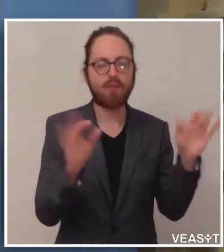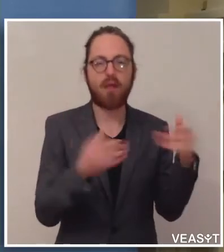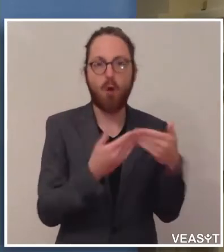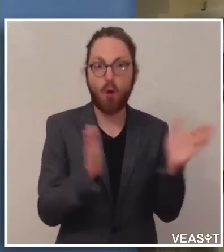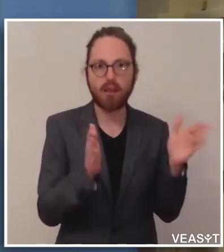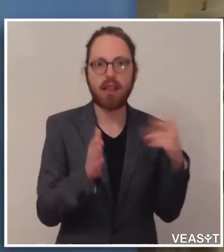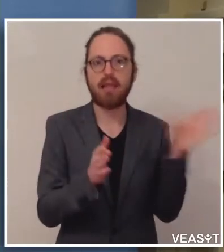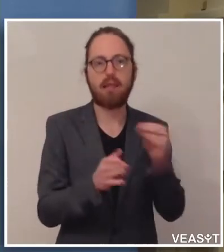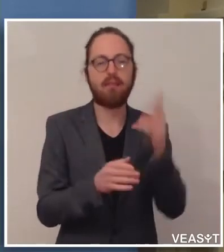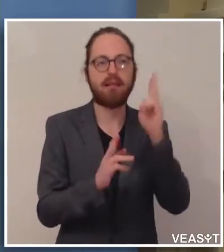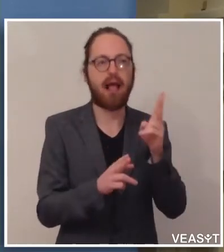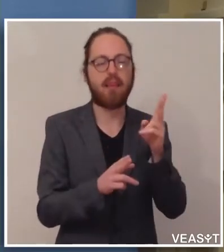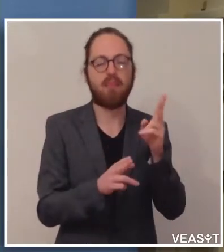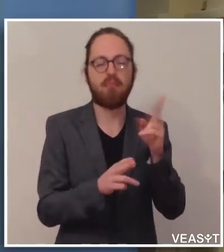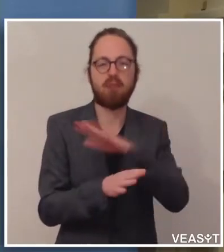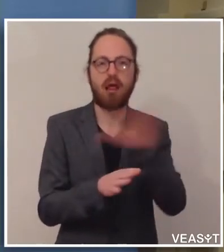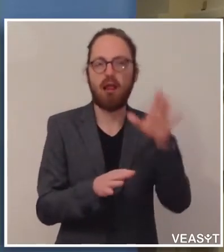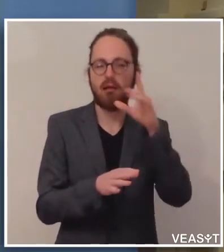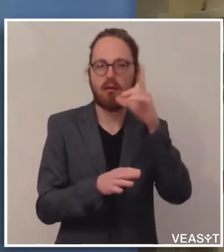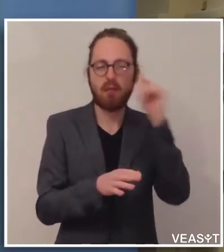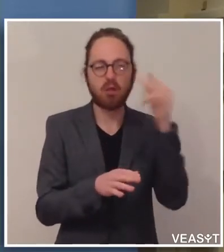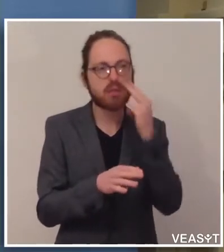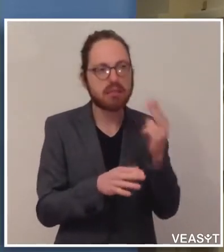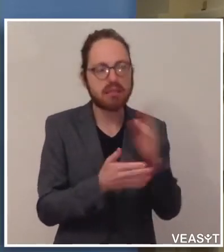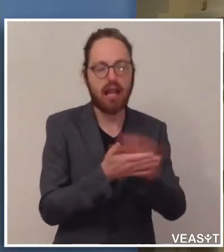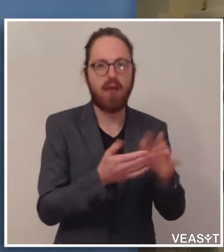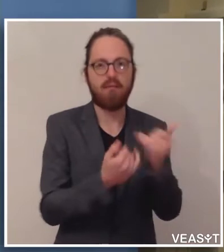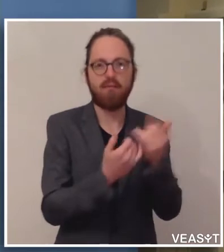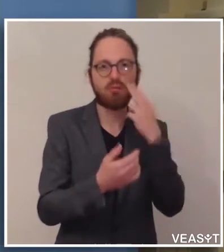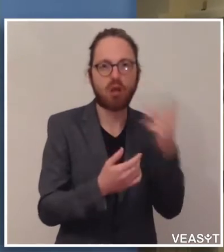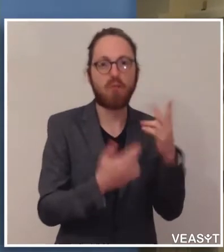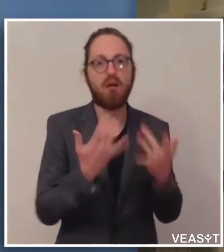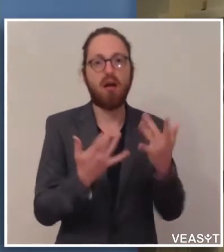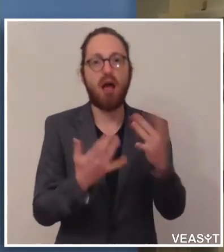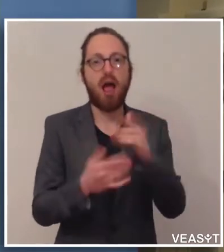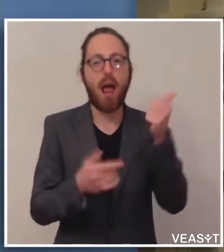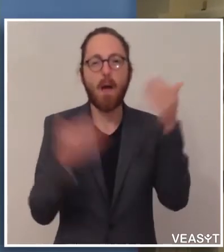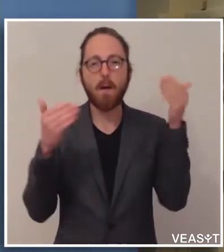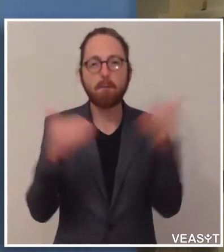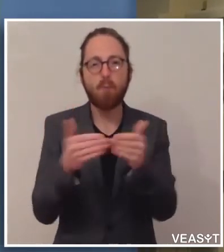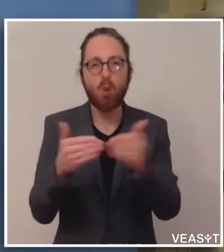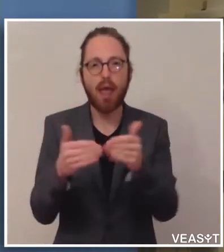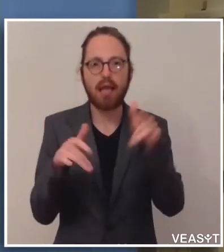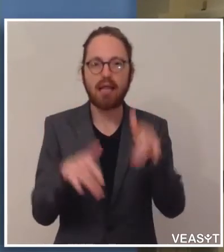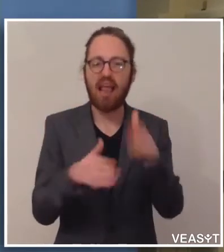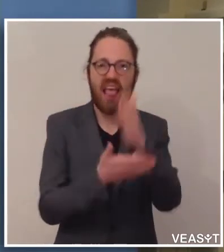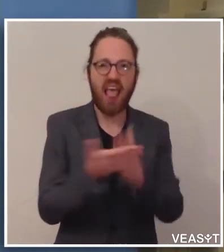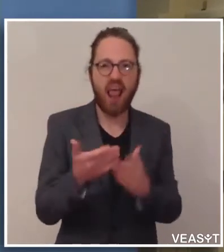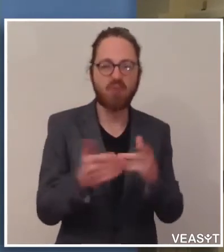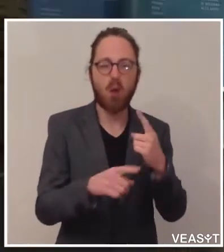die Bürger ermöglichen. Allein im Brunneck sind das gut die Hälfte aller positiv Getesteten. Die Daten liegen dem Medium vor.